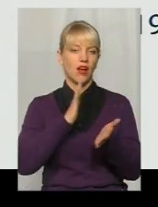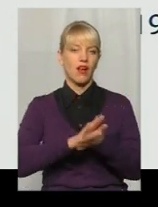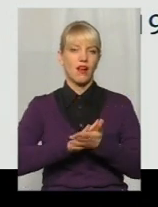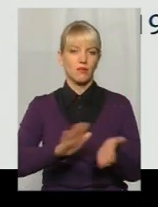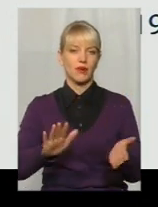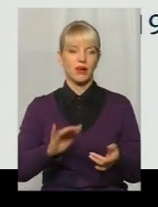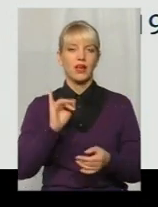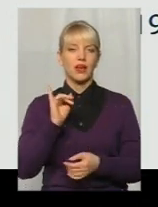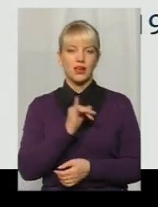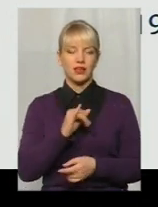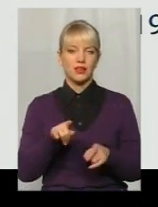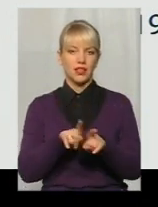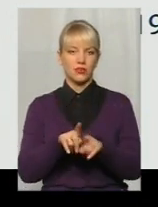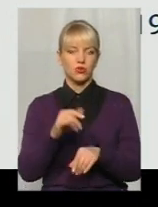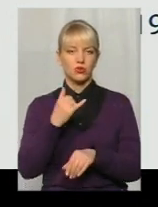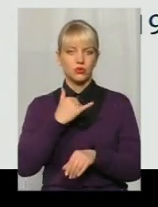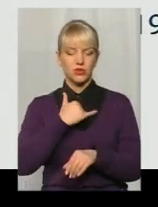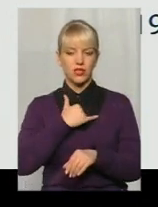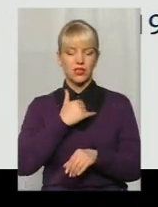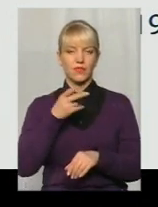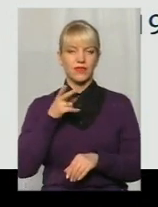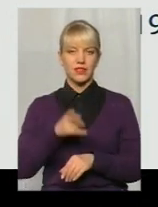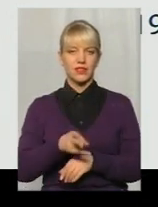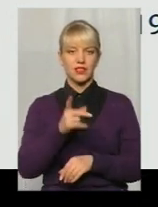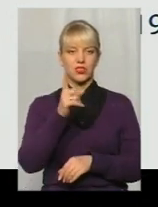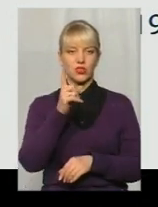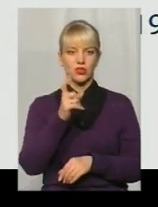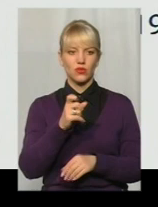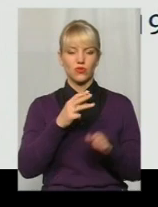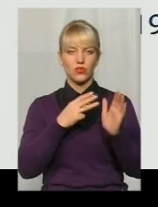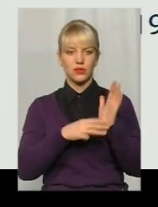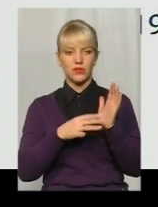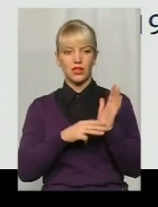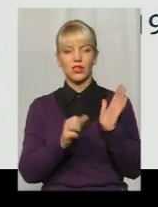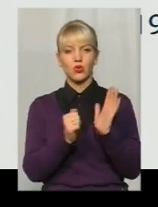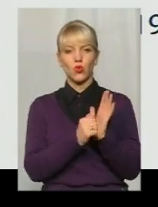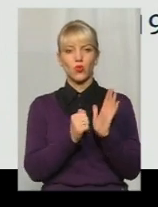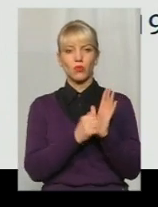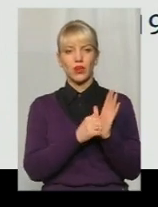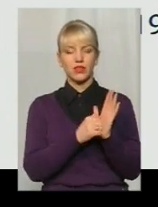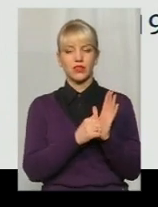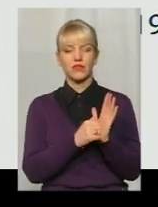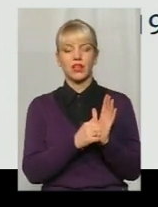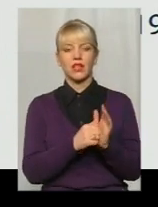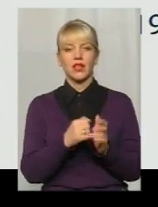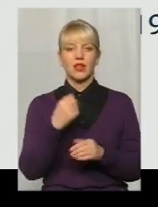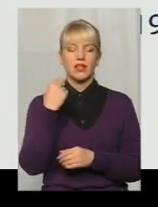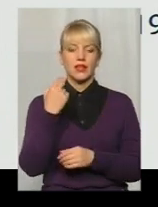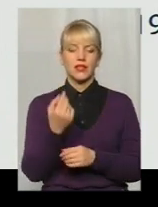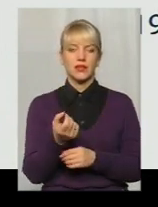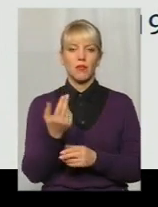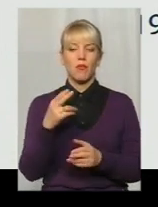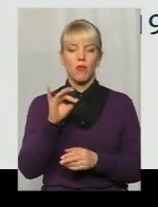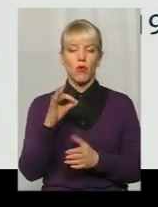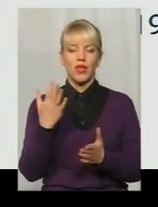також в нас є 2180 документів, по яких заборгованість допущена